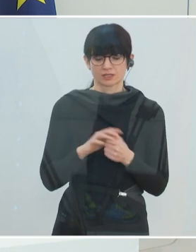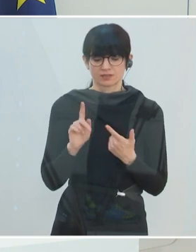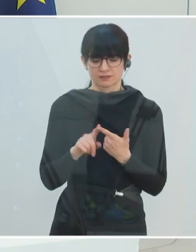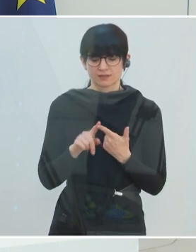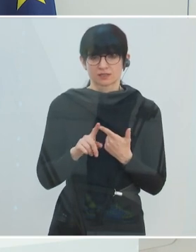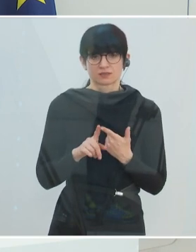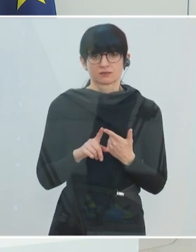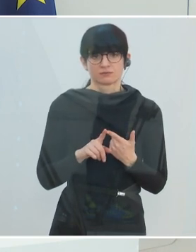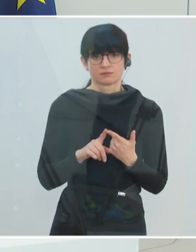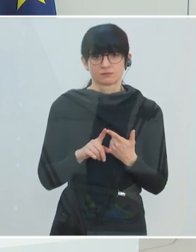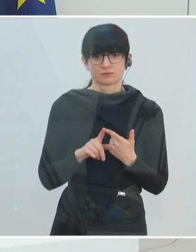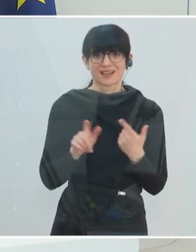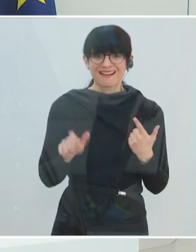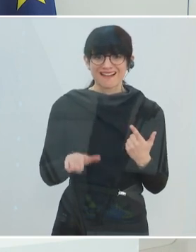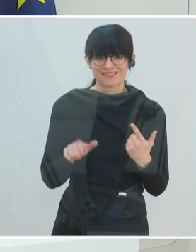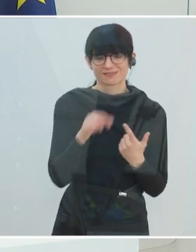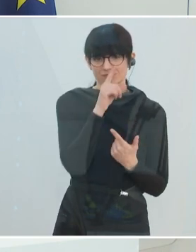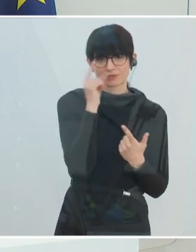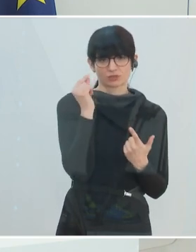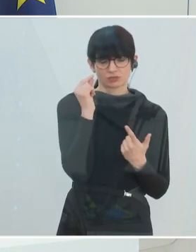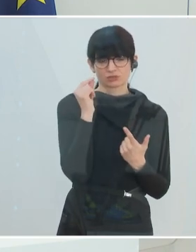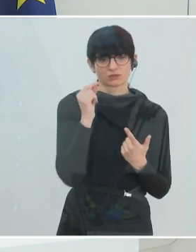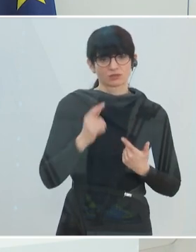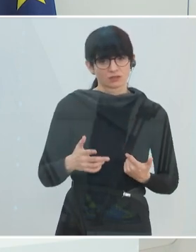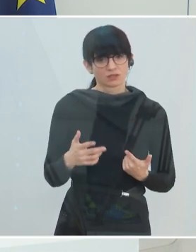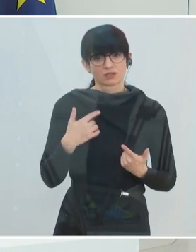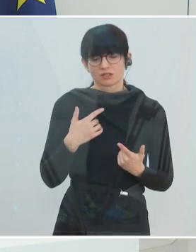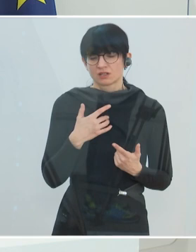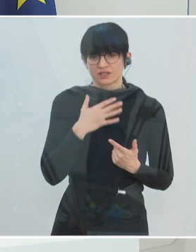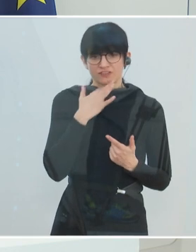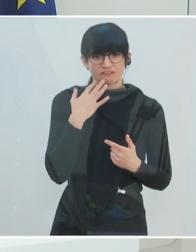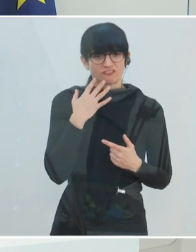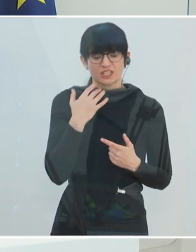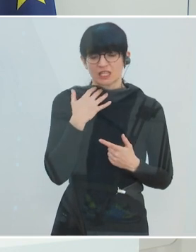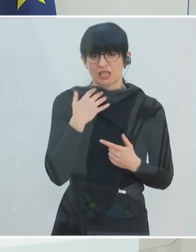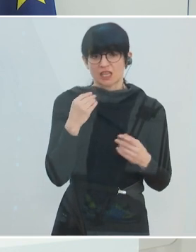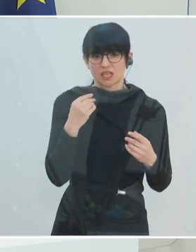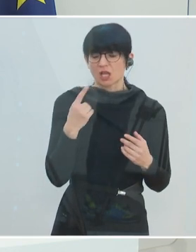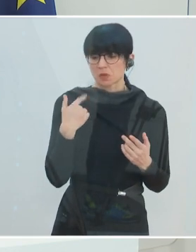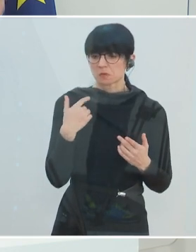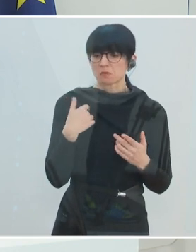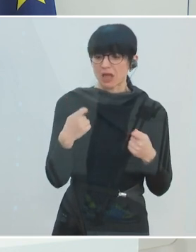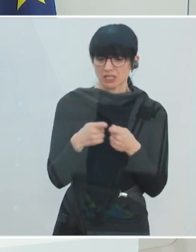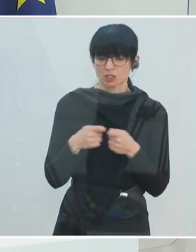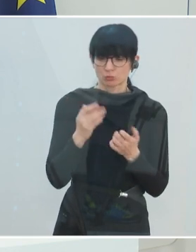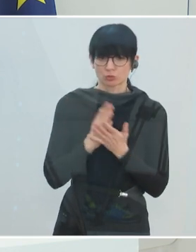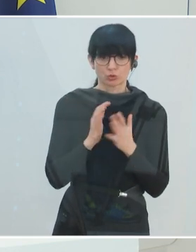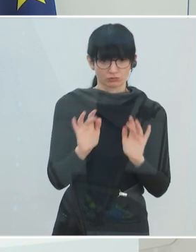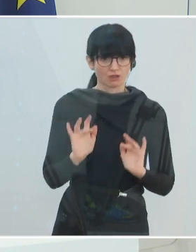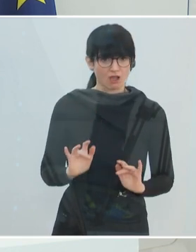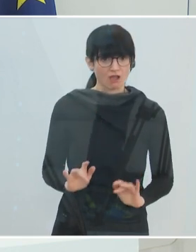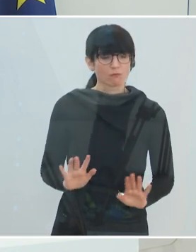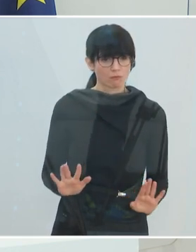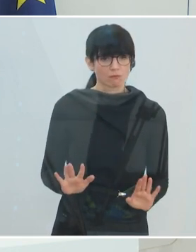Problembereich sind natürlich die alten Menschen. Auch da hat es schon viele Aktivitäten gegeben. Hier die Stichworte natürlich